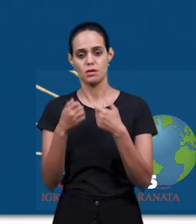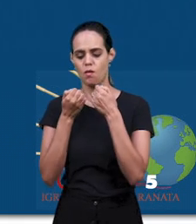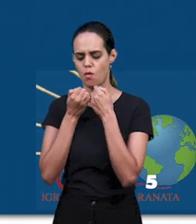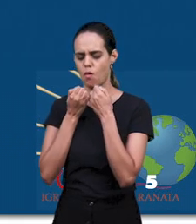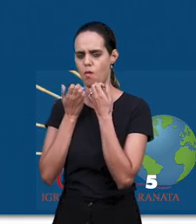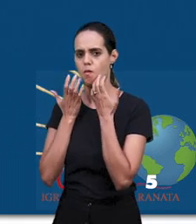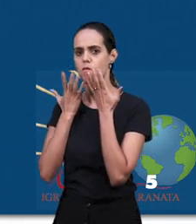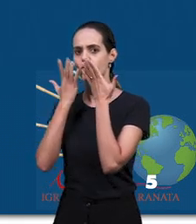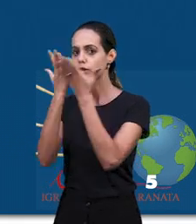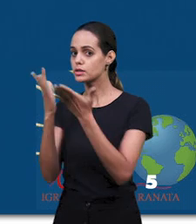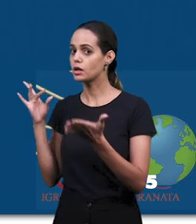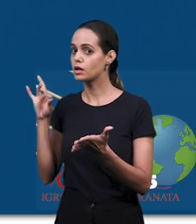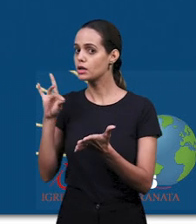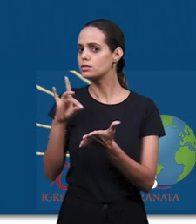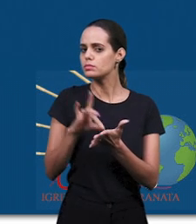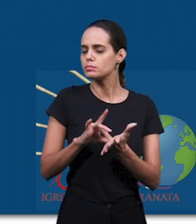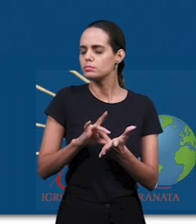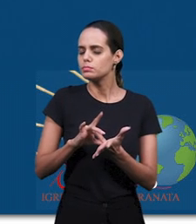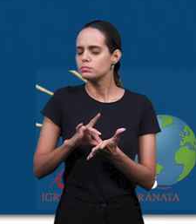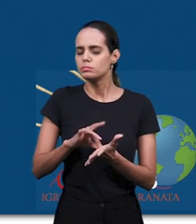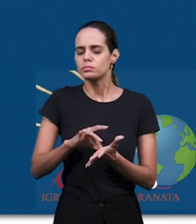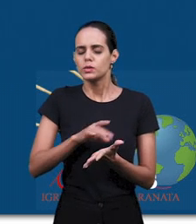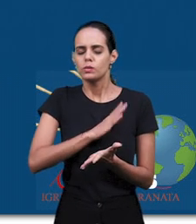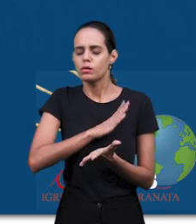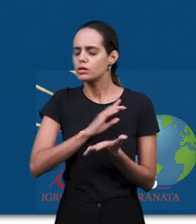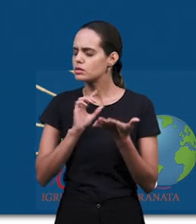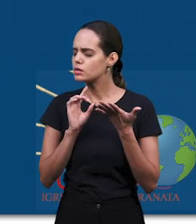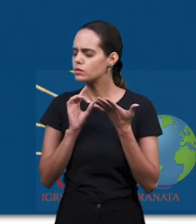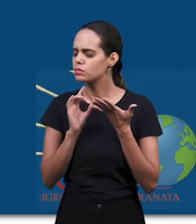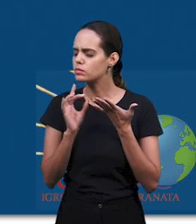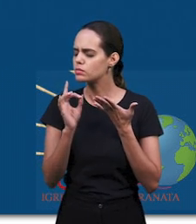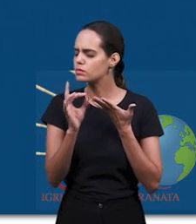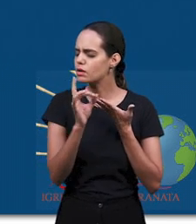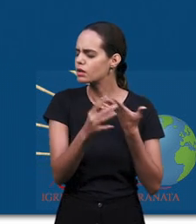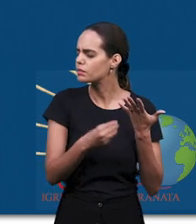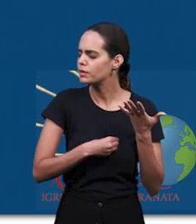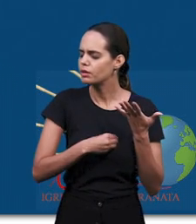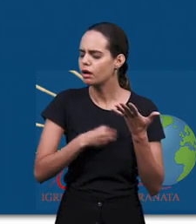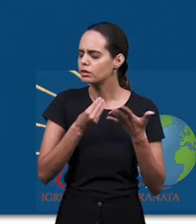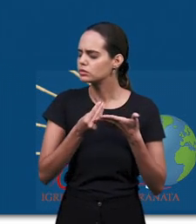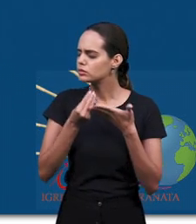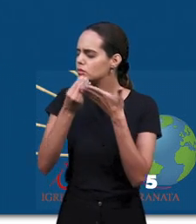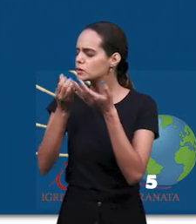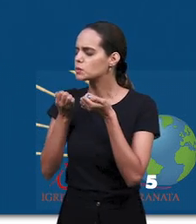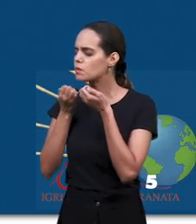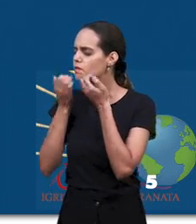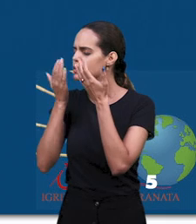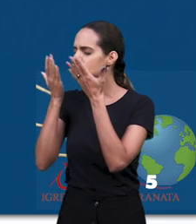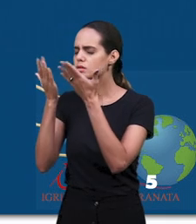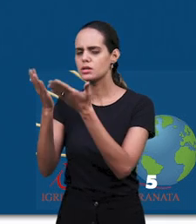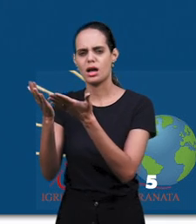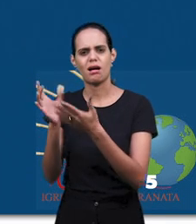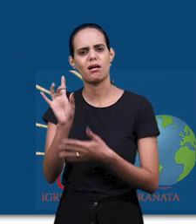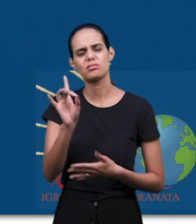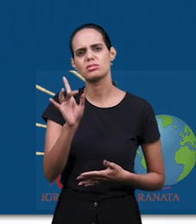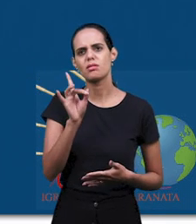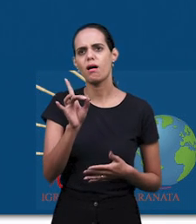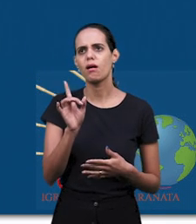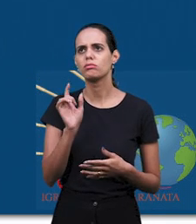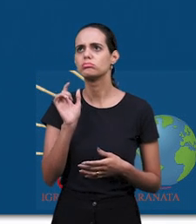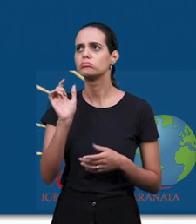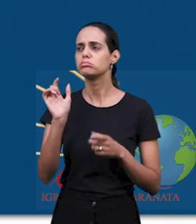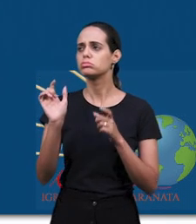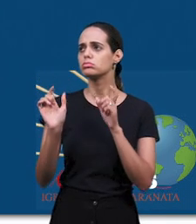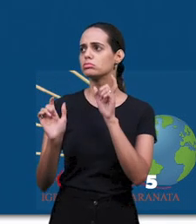искреннее. Следующий пункт. Исповедание не может быть просто словами. Исповедание